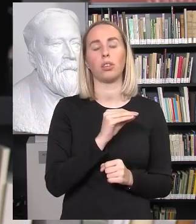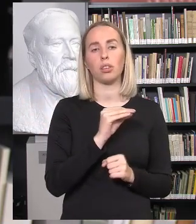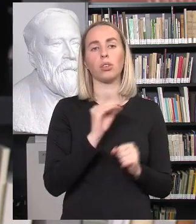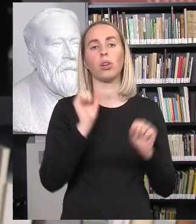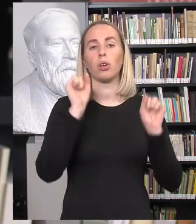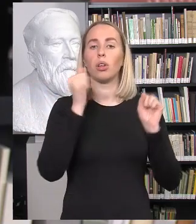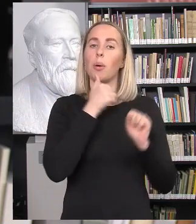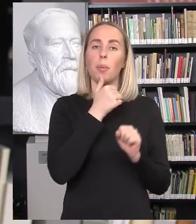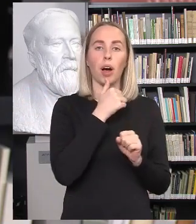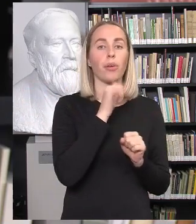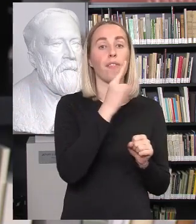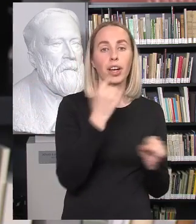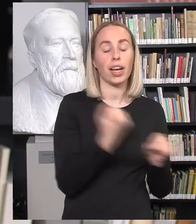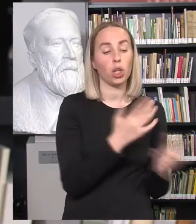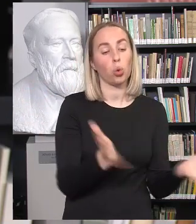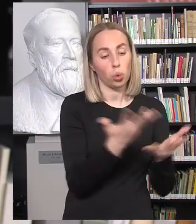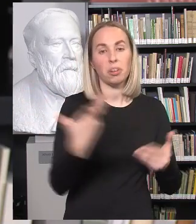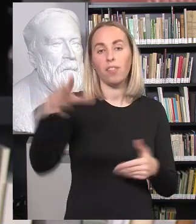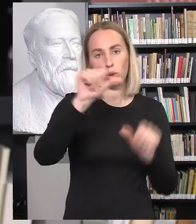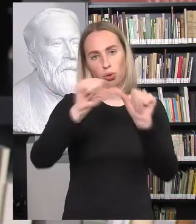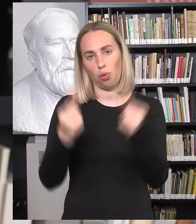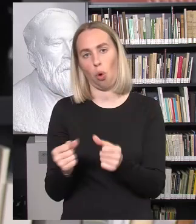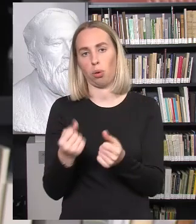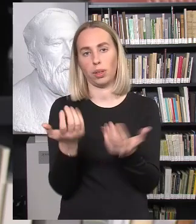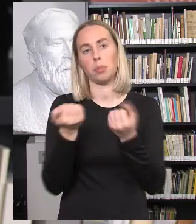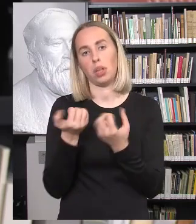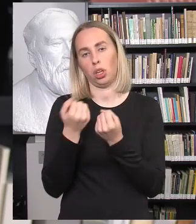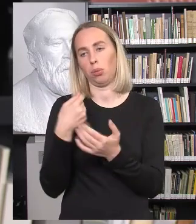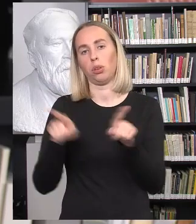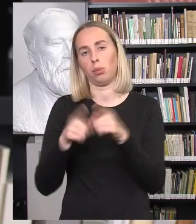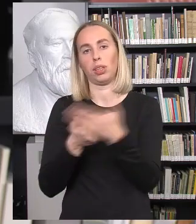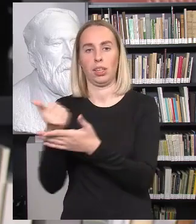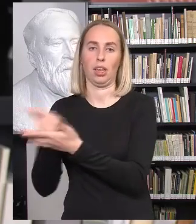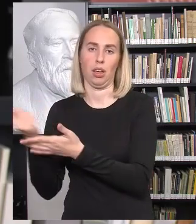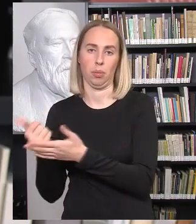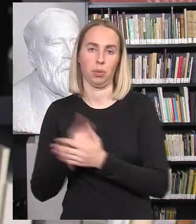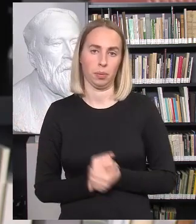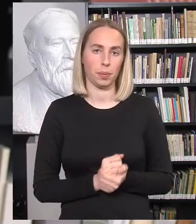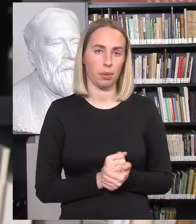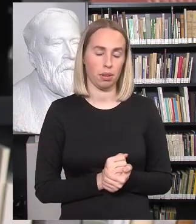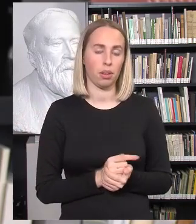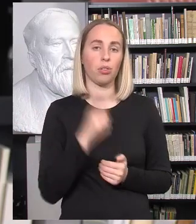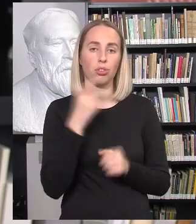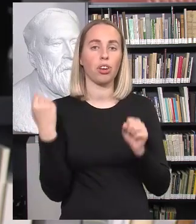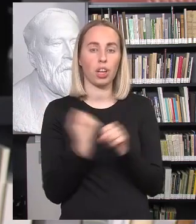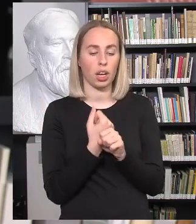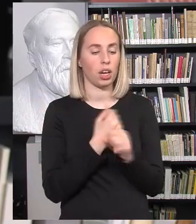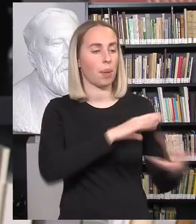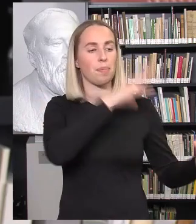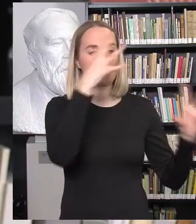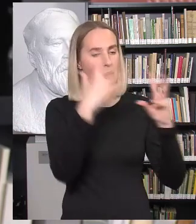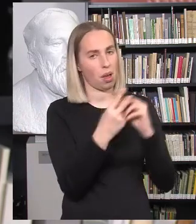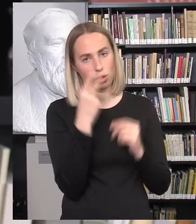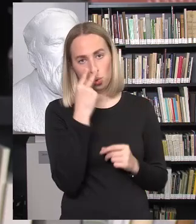ugdomas taip, kad jis būtų priimta ir jinai sulauktų pagarbos. Čia reikia žiūrėti visumą, nes,